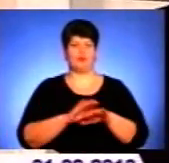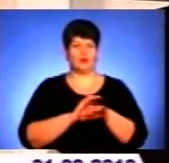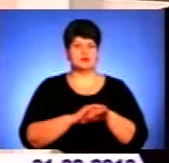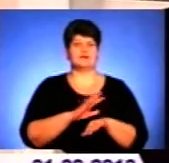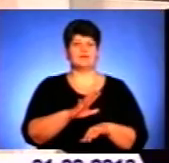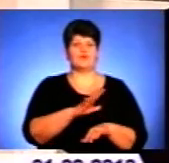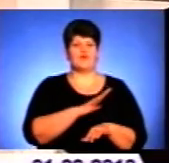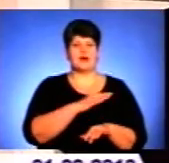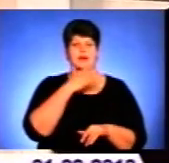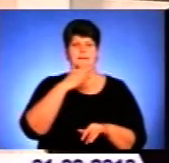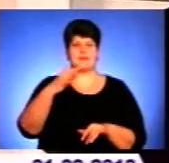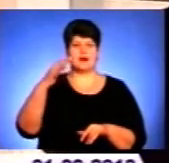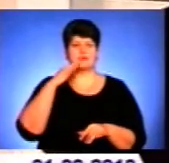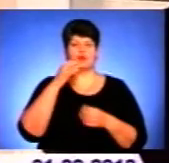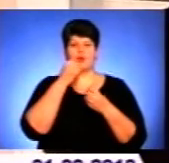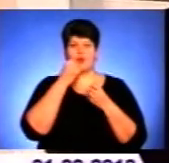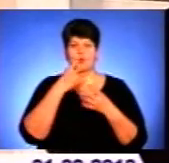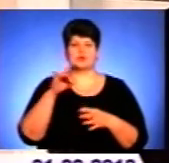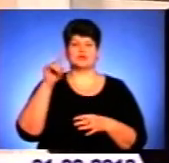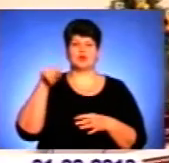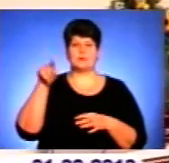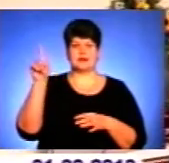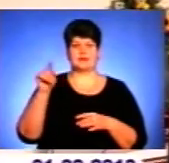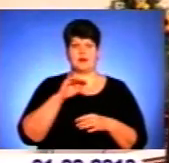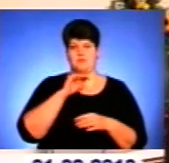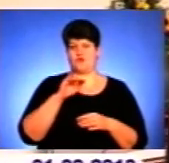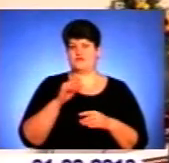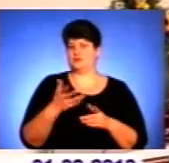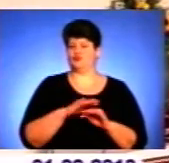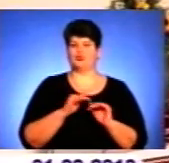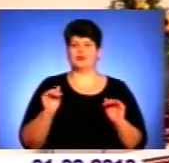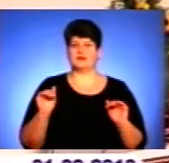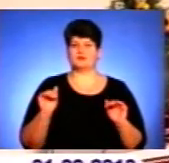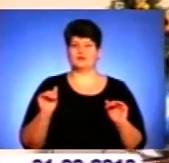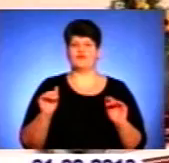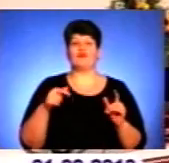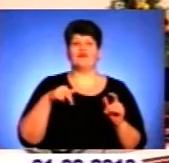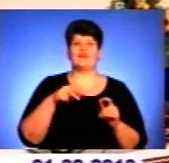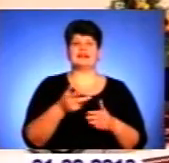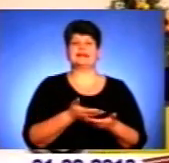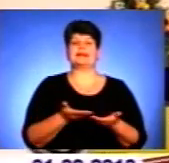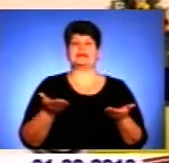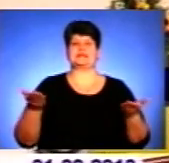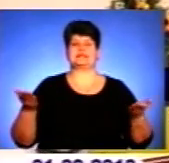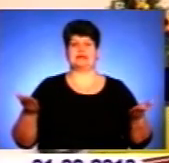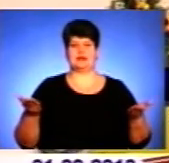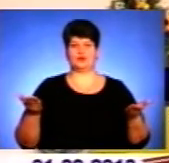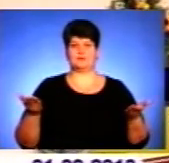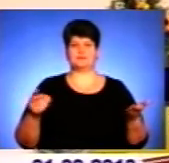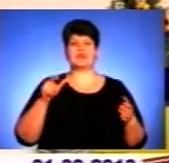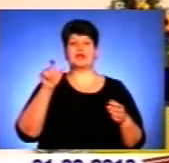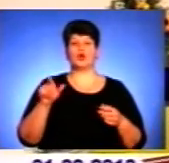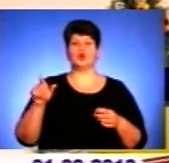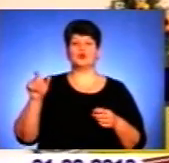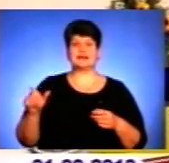багато хороших номерів, дійсно, на професійному рівні. Вражає все, тому що вийти на сцену людина, яка